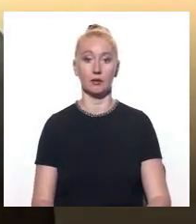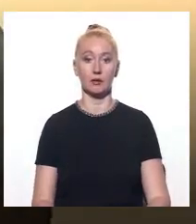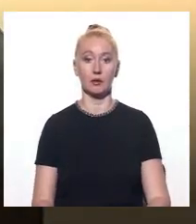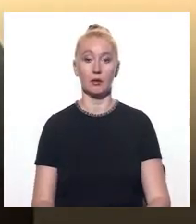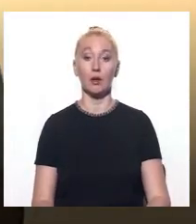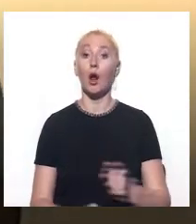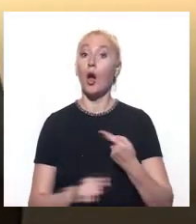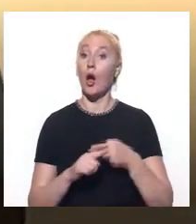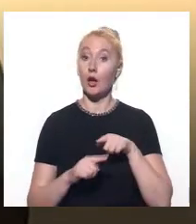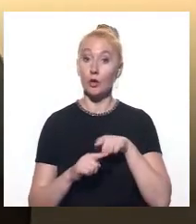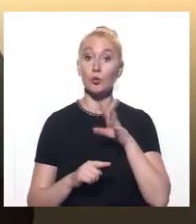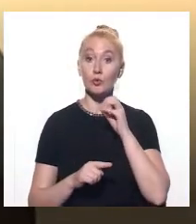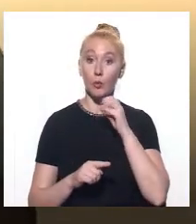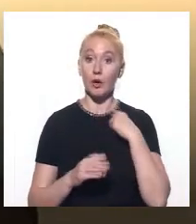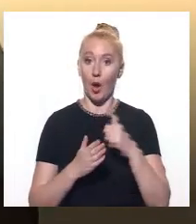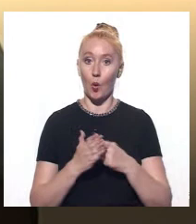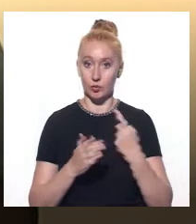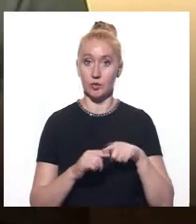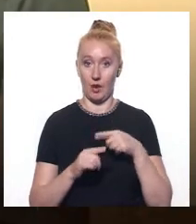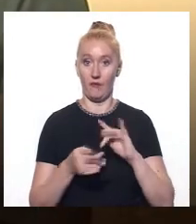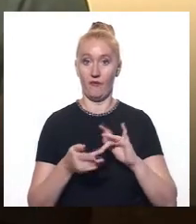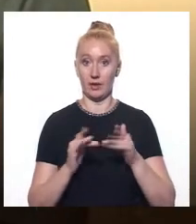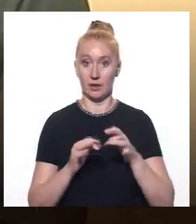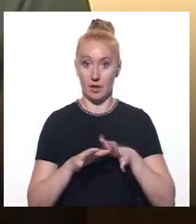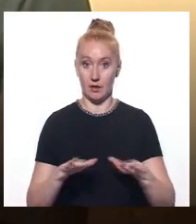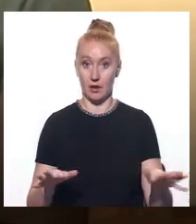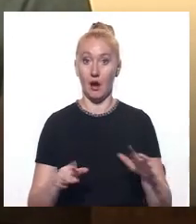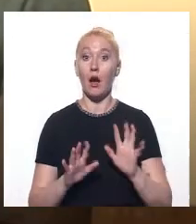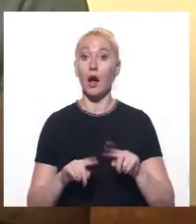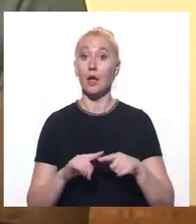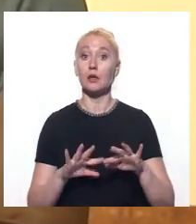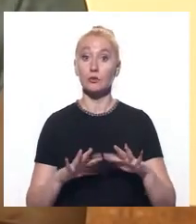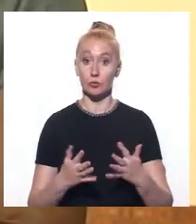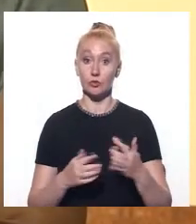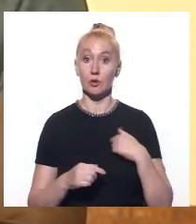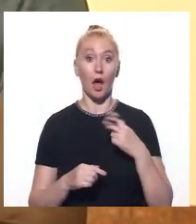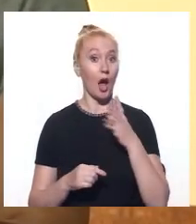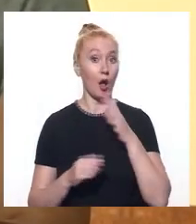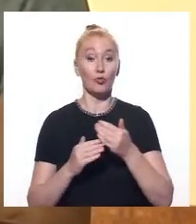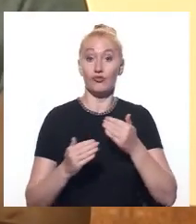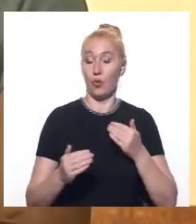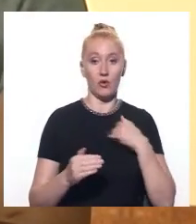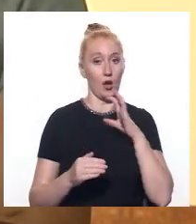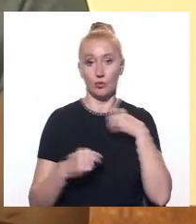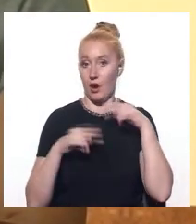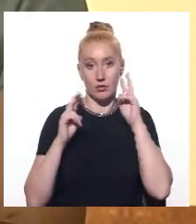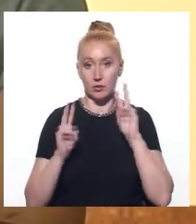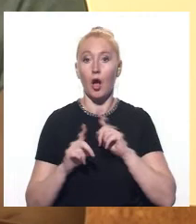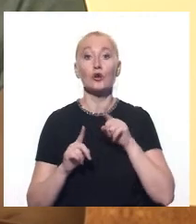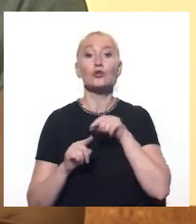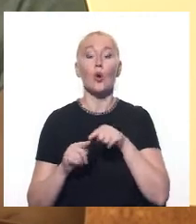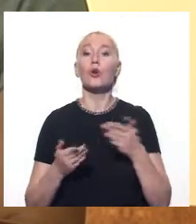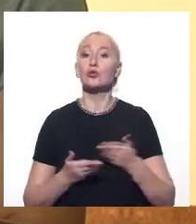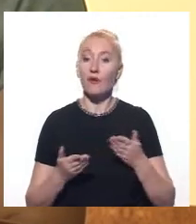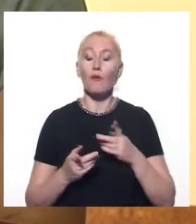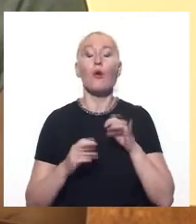Про цю собаку я дізналася у соцмережі. До того, як це сталося, я собаку не бачила, не знала, де вона і що з